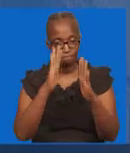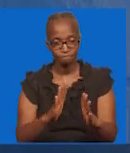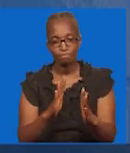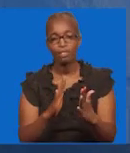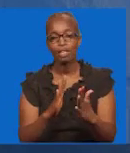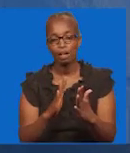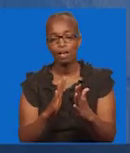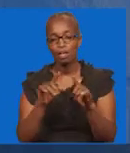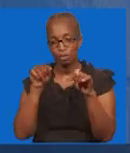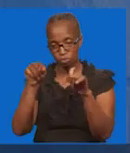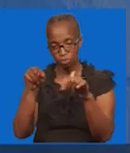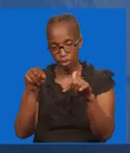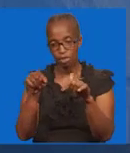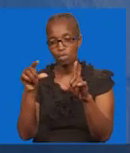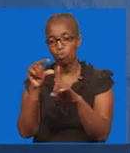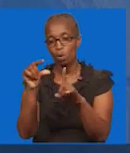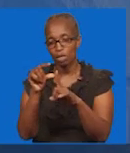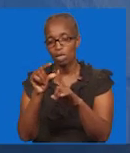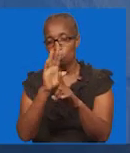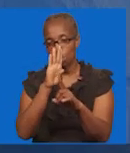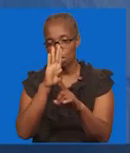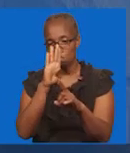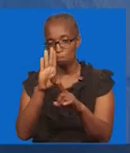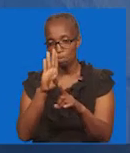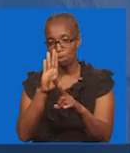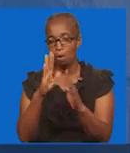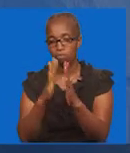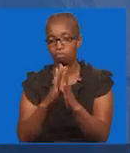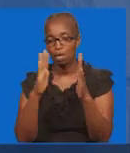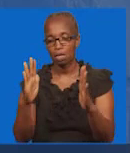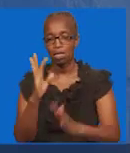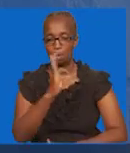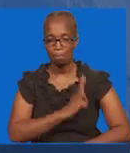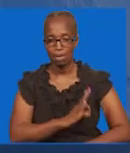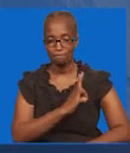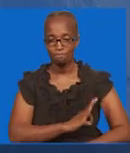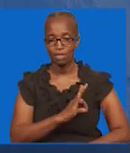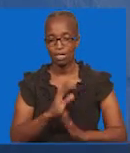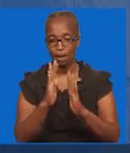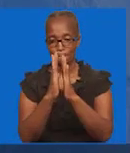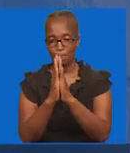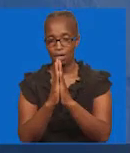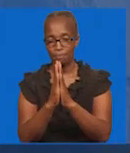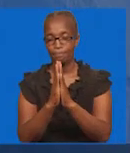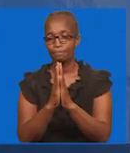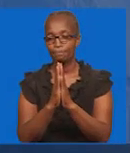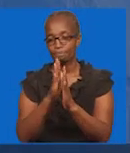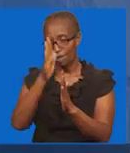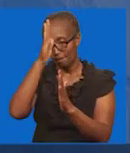neno letu la siku Ninatumaini ya kwamba itakubariki na itakuwa msaada kwako Natuombe ni kwa ajili ya neno